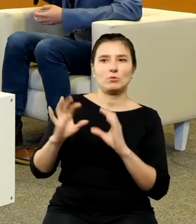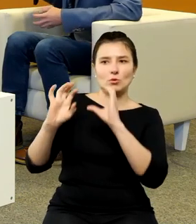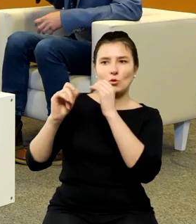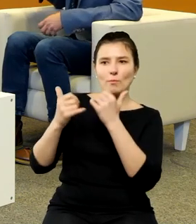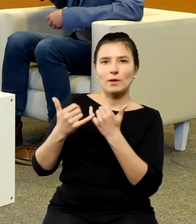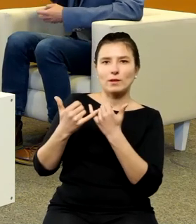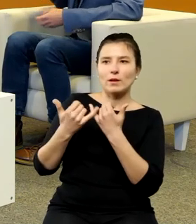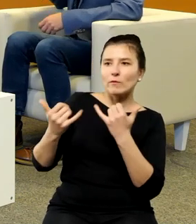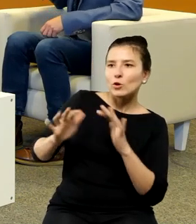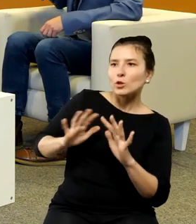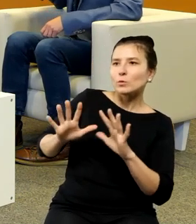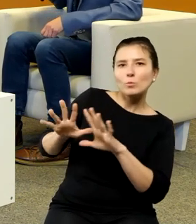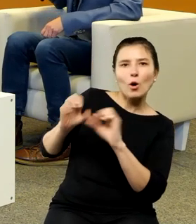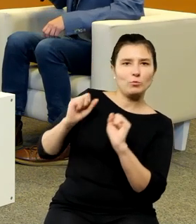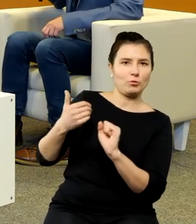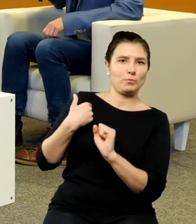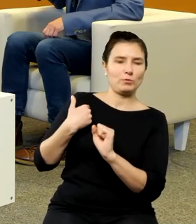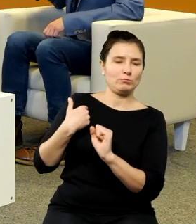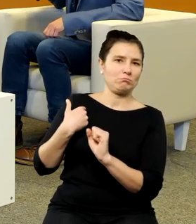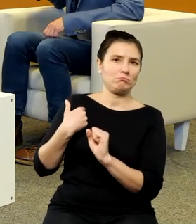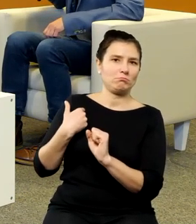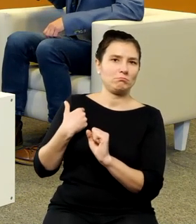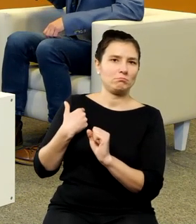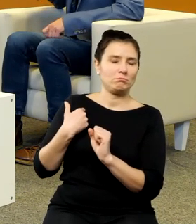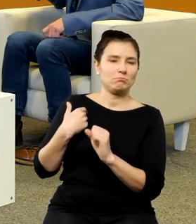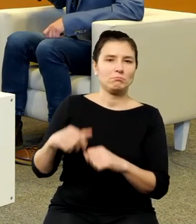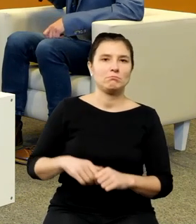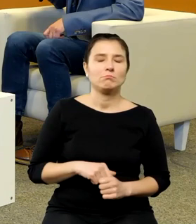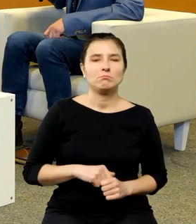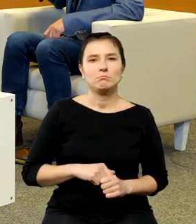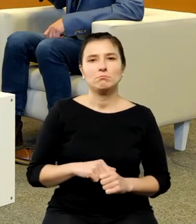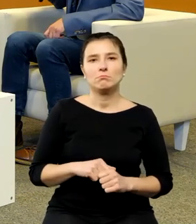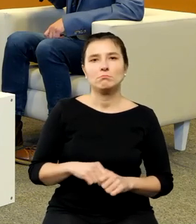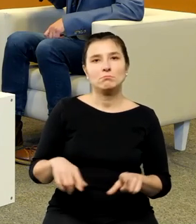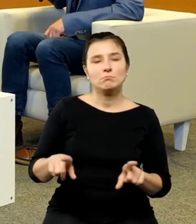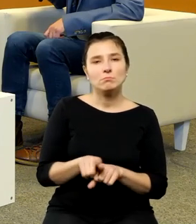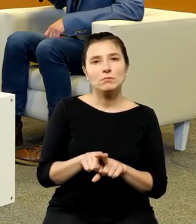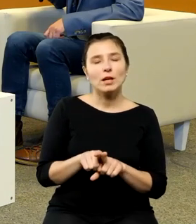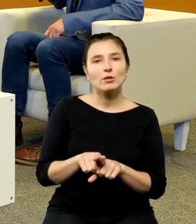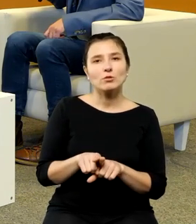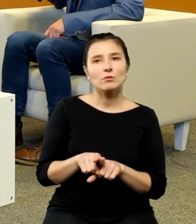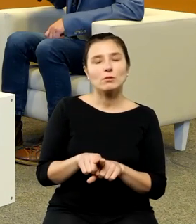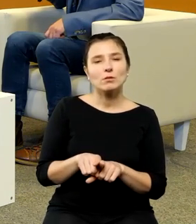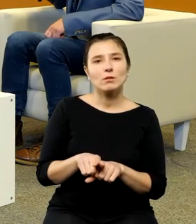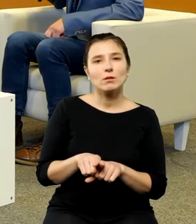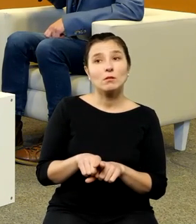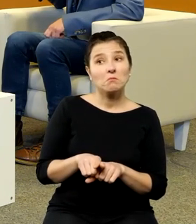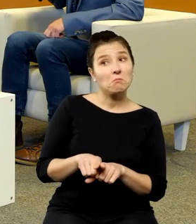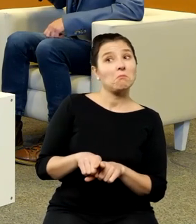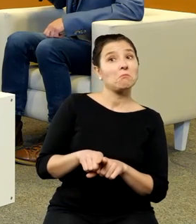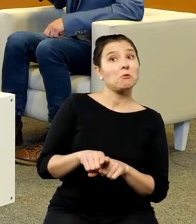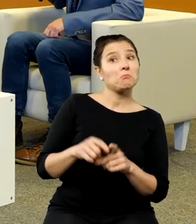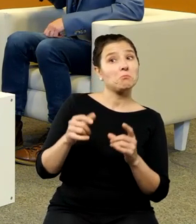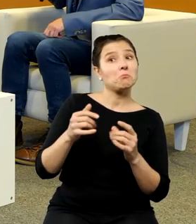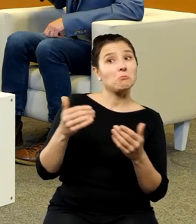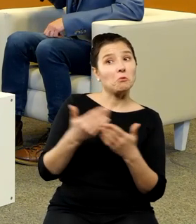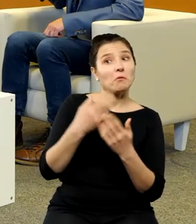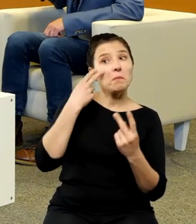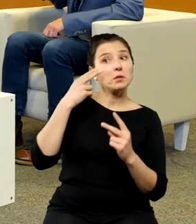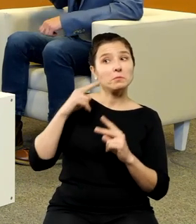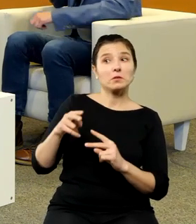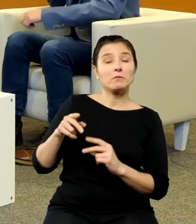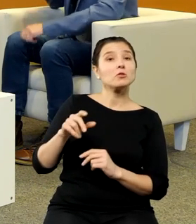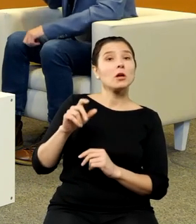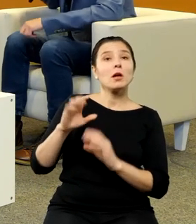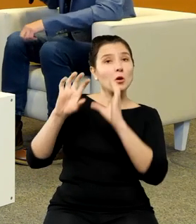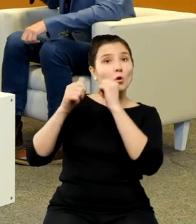odbudowywany i wydaje mi się rzuca też nowe światło na tego Kopernik była kobietą który